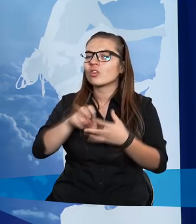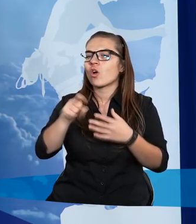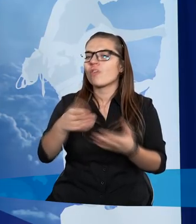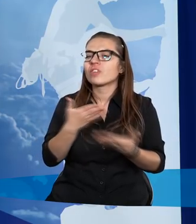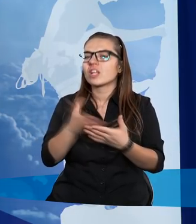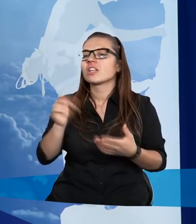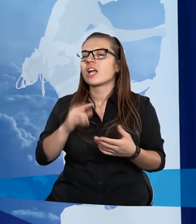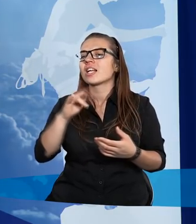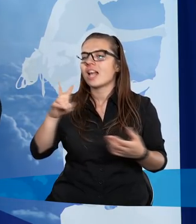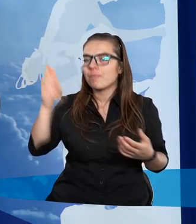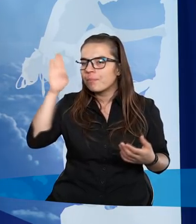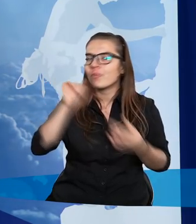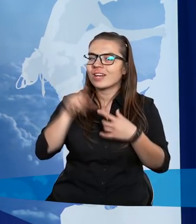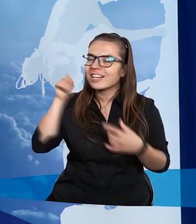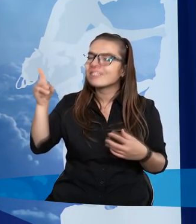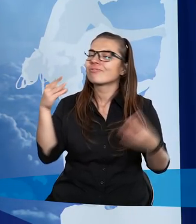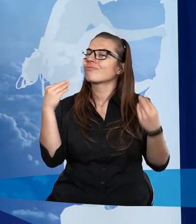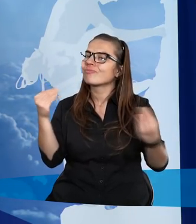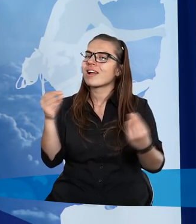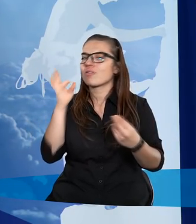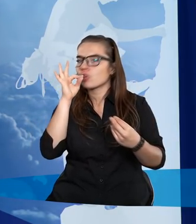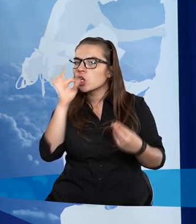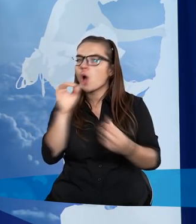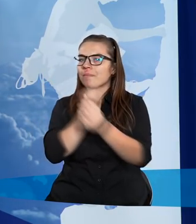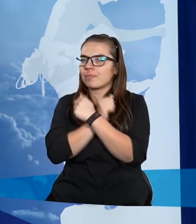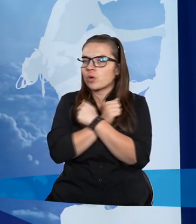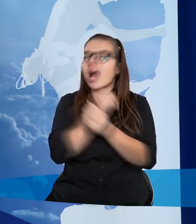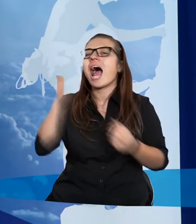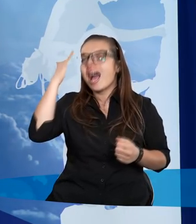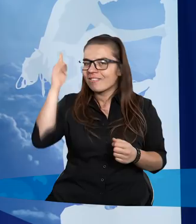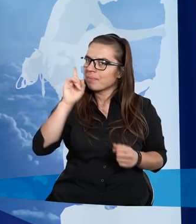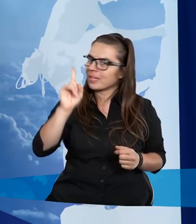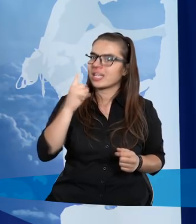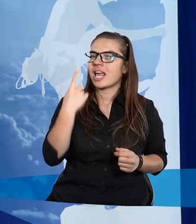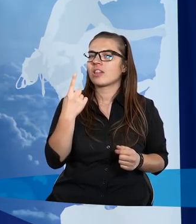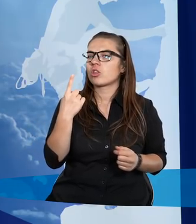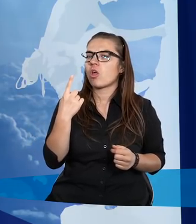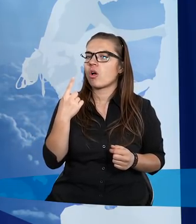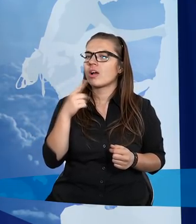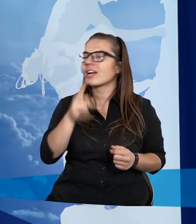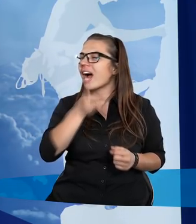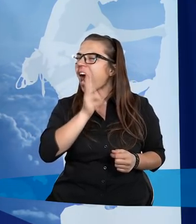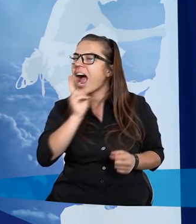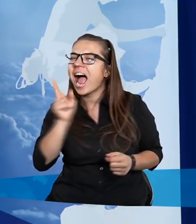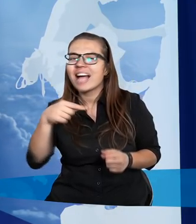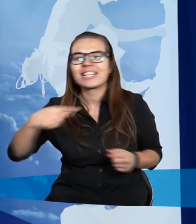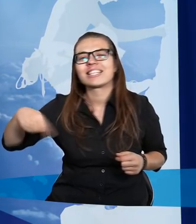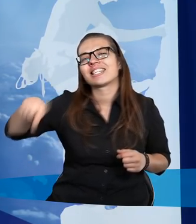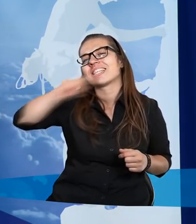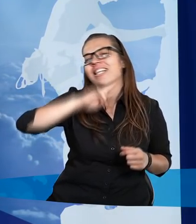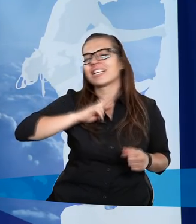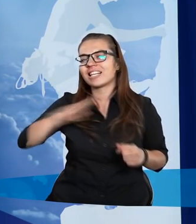wniosku, że jednak Bóg jest tym dobrym. Ale wiem jedno, że każdy z nas,